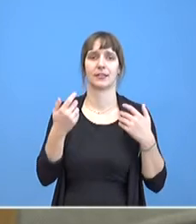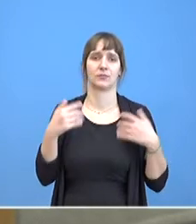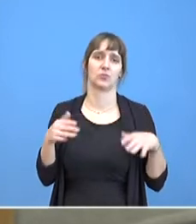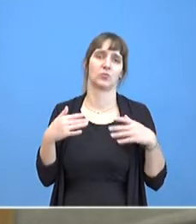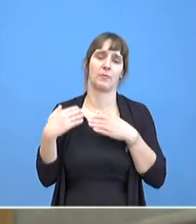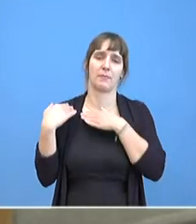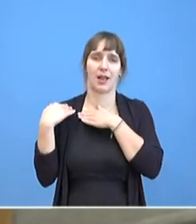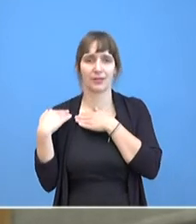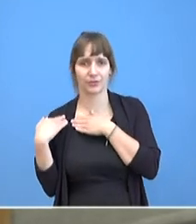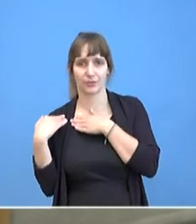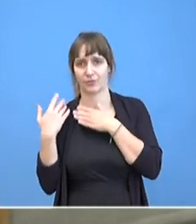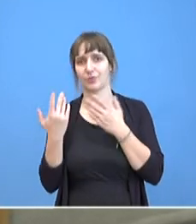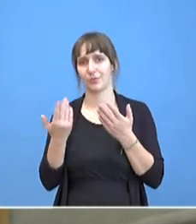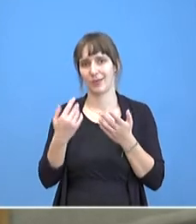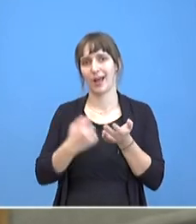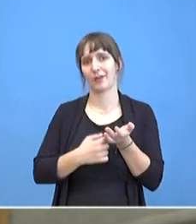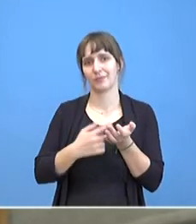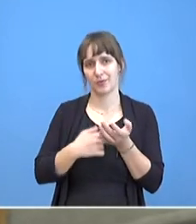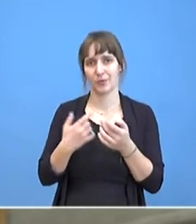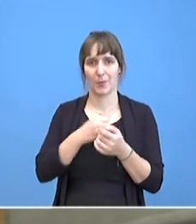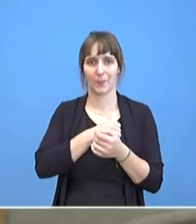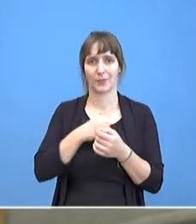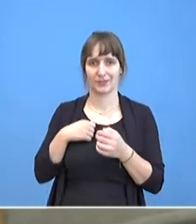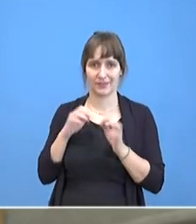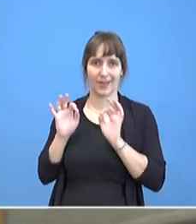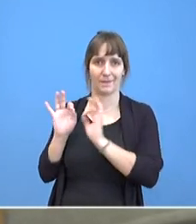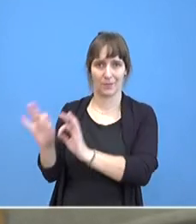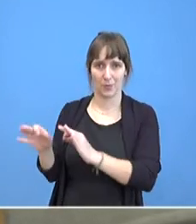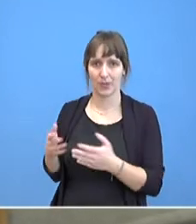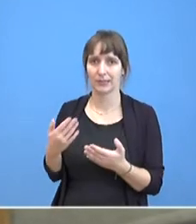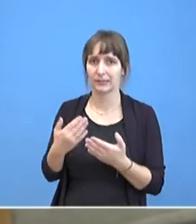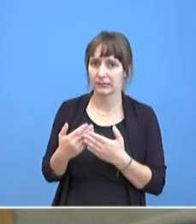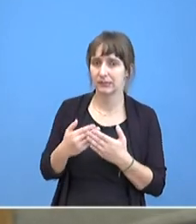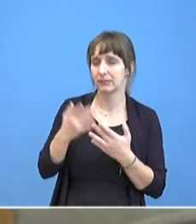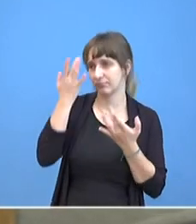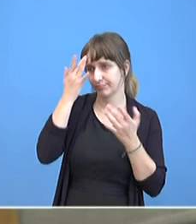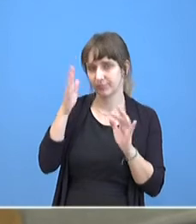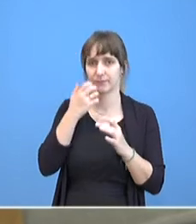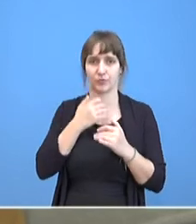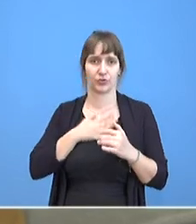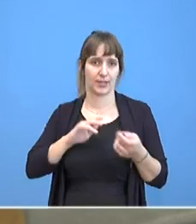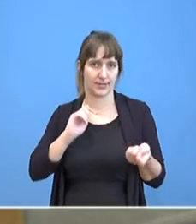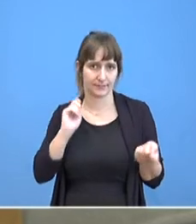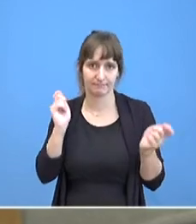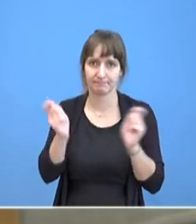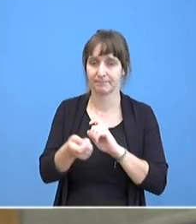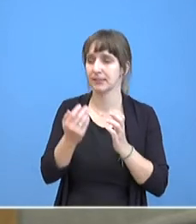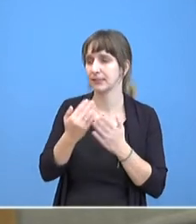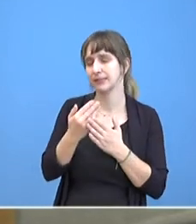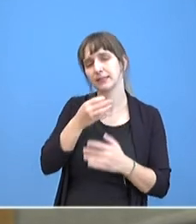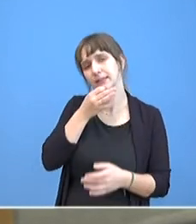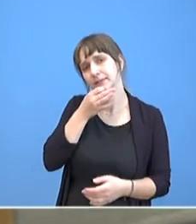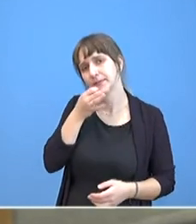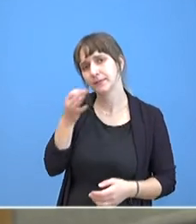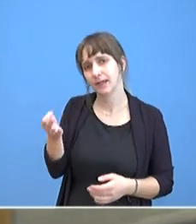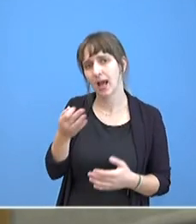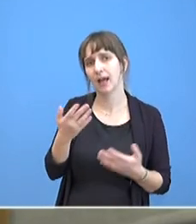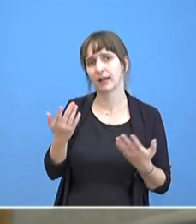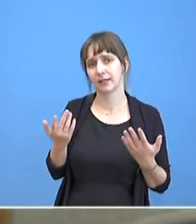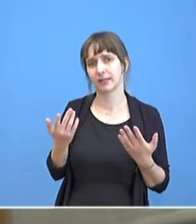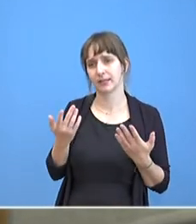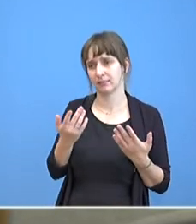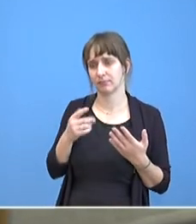anerkannt hat und auch jetzt gesagt hat, dass man da was dagegen machen will, ist die Frage ja andersrum.